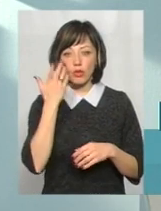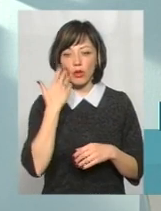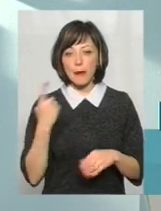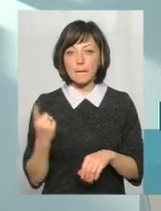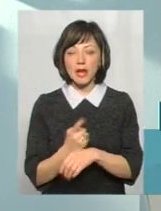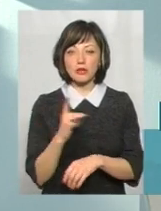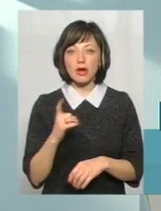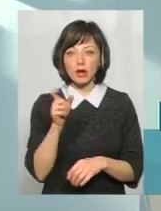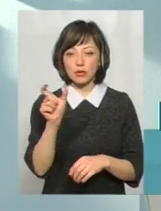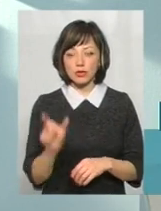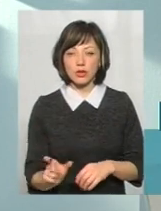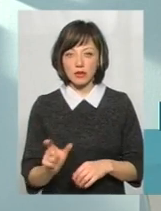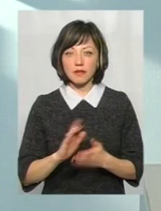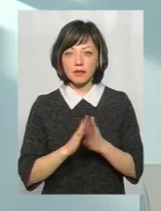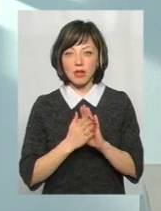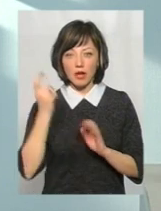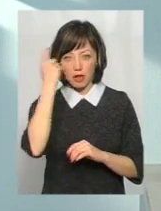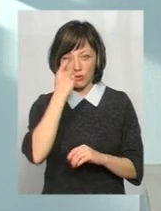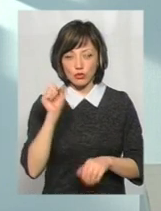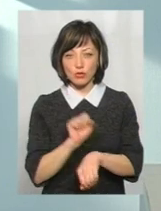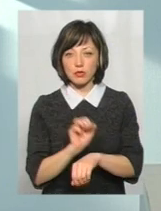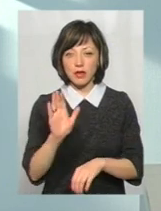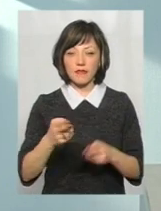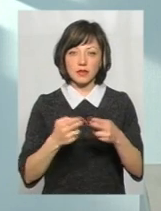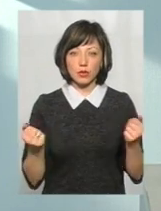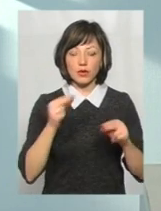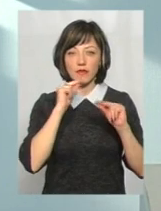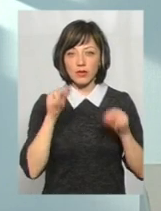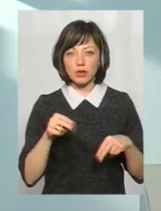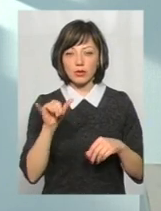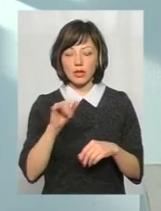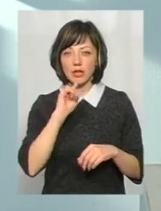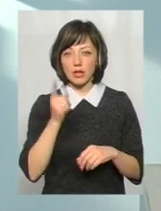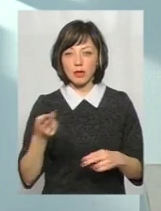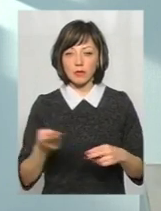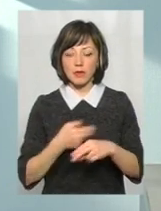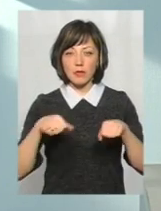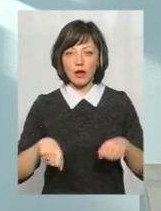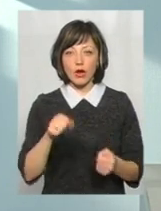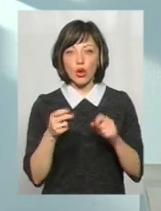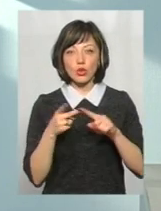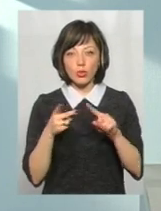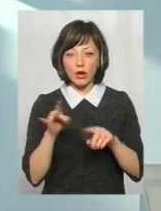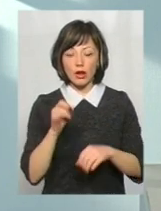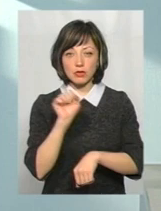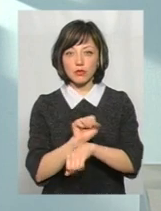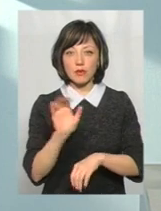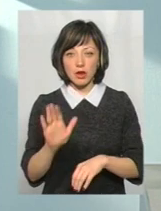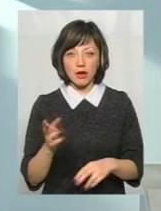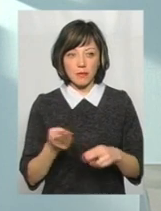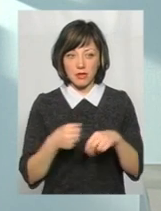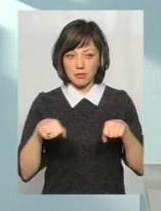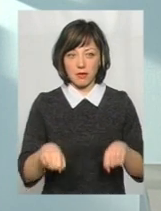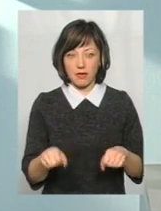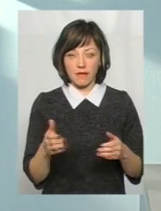перший раз особу в стані локольного сп'яніння зупиняють, її визнають винним, в неї на рік позболюють право керувати, то другий раз, коли зупинять, вона ж без прав